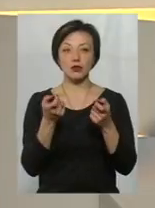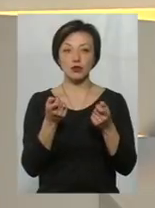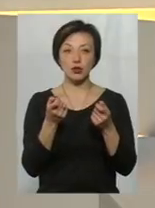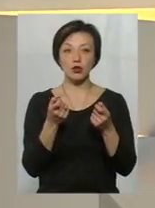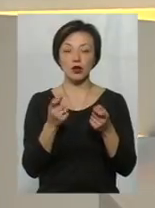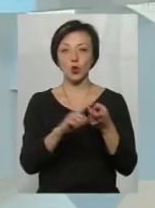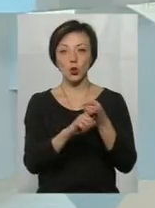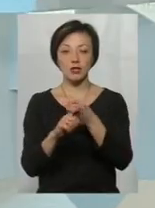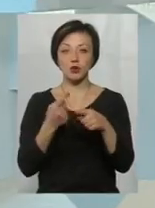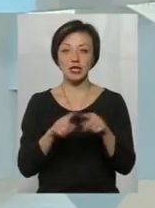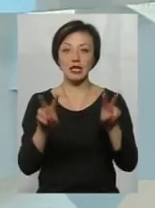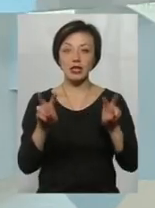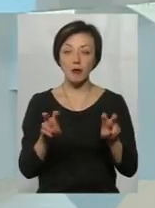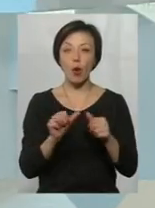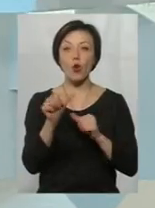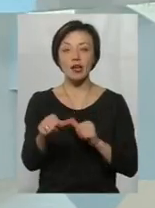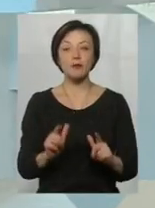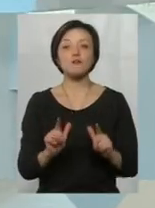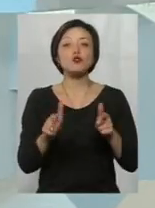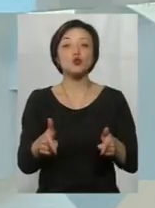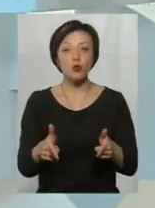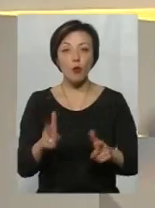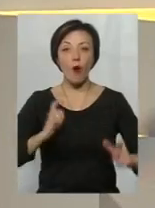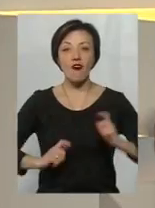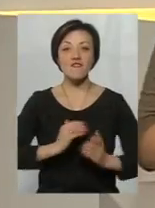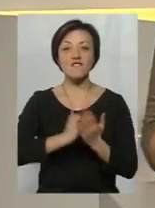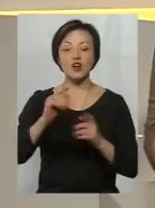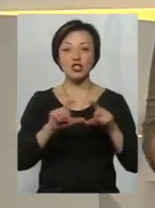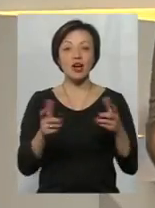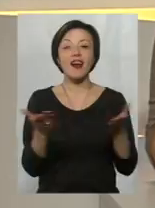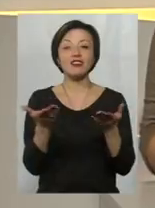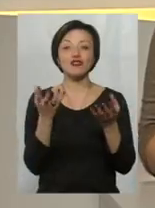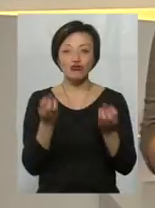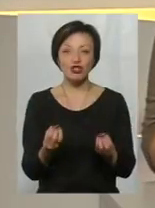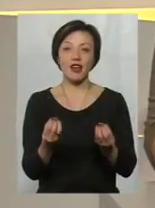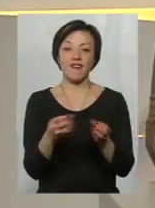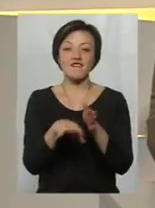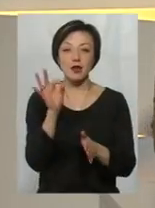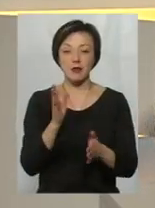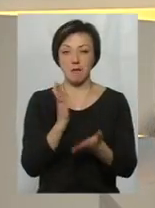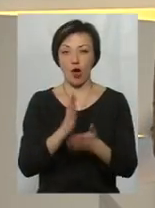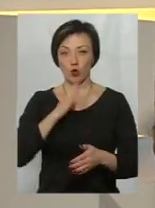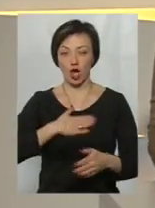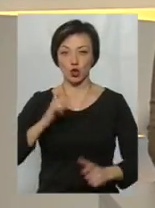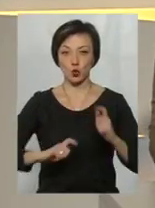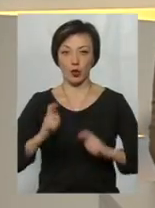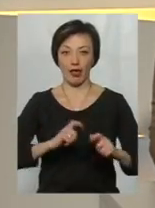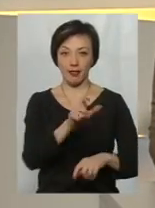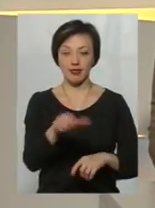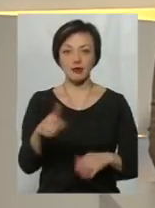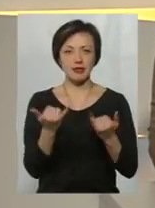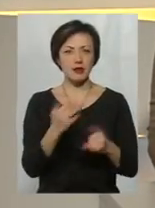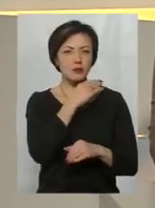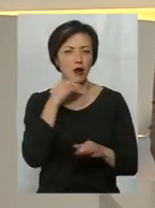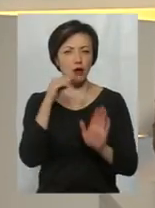дотичну до цієї теми, окрім вступу у виш закордонний, які ще альтернативи мають наші студенти? Адже зараз дуже багато програм,